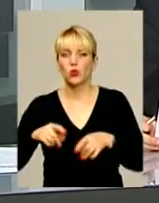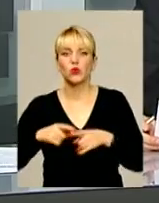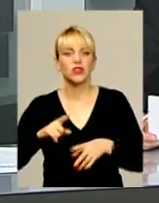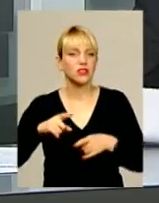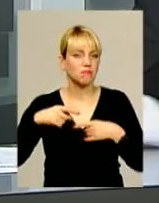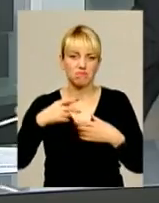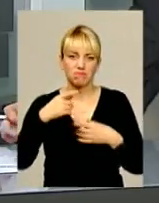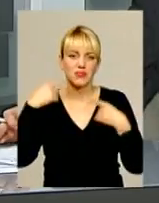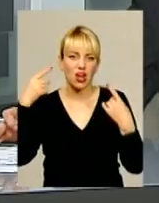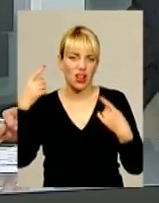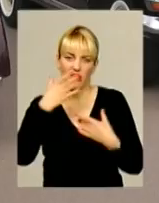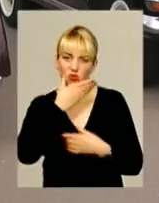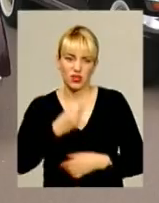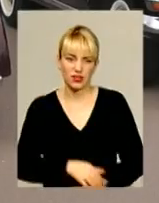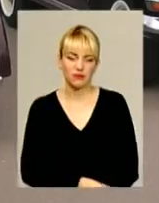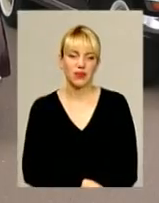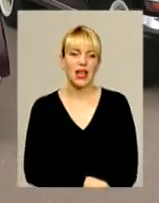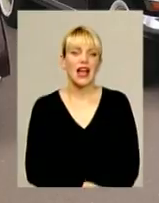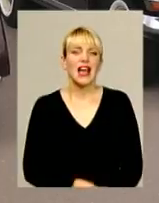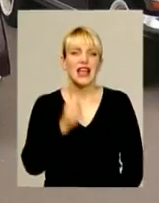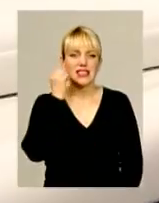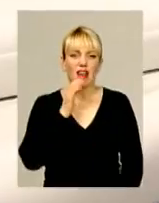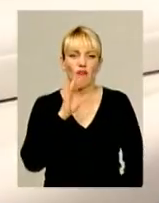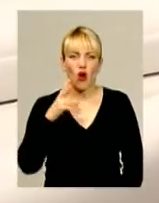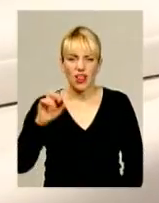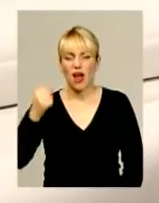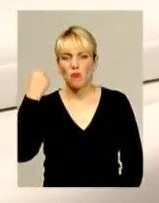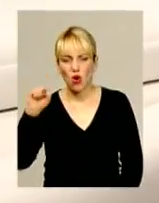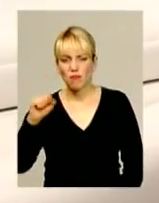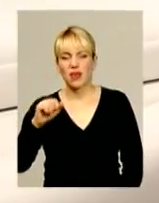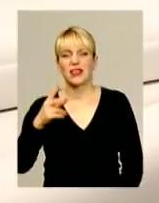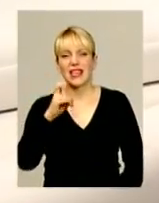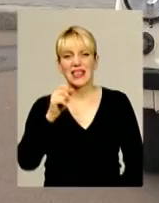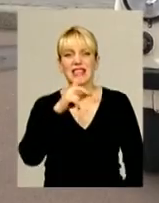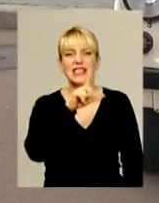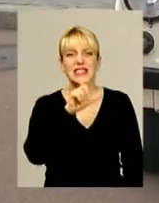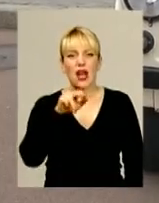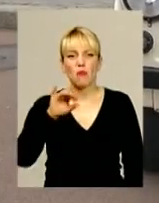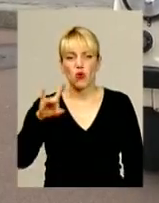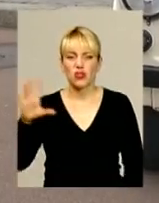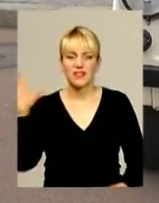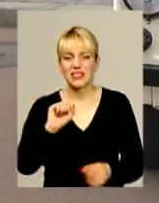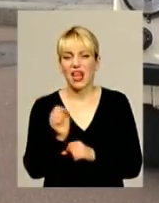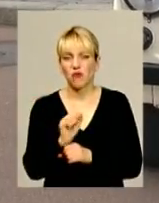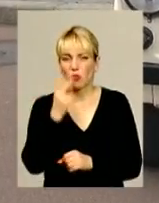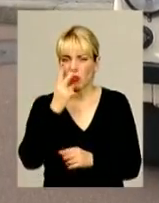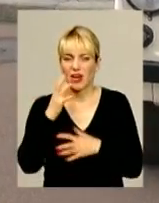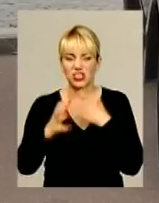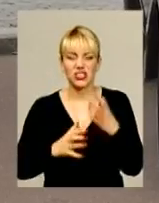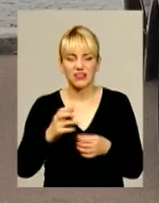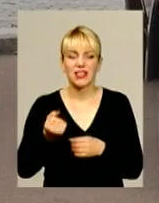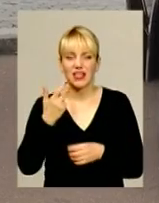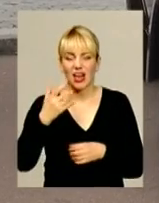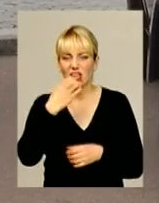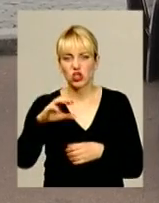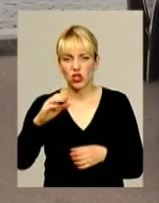привабливо. Старі Волги, Жигулі, Побєда та, звісно, Запорожці. Усі автомобілі побачили світ декілька століть